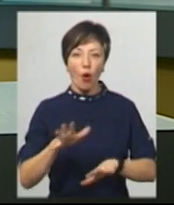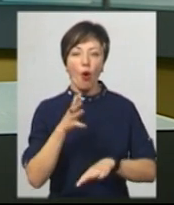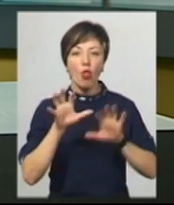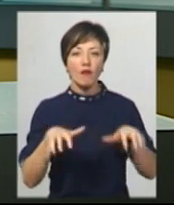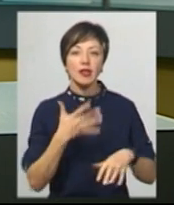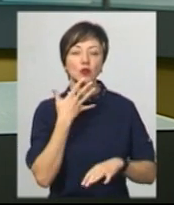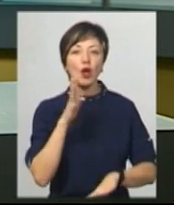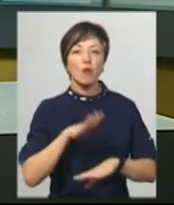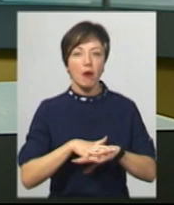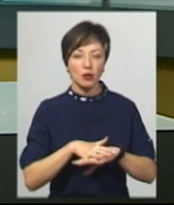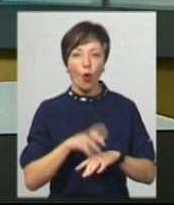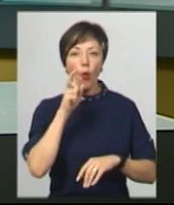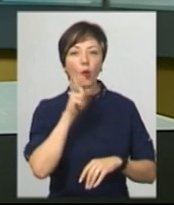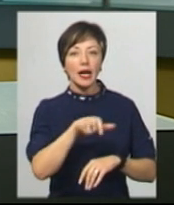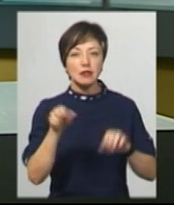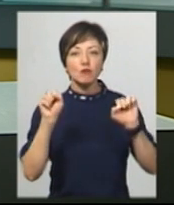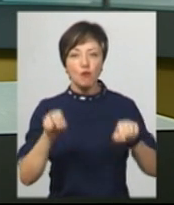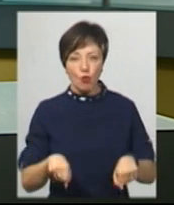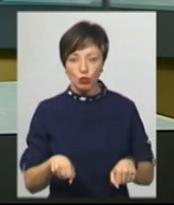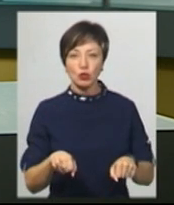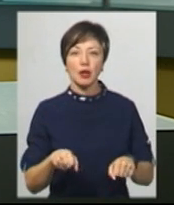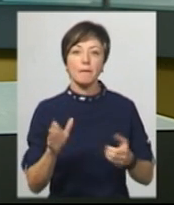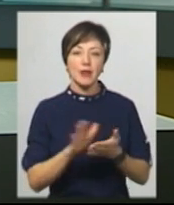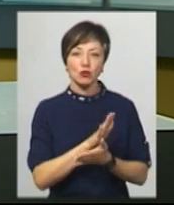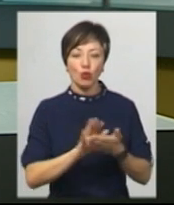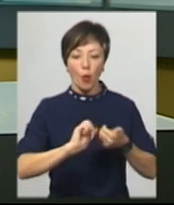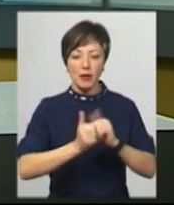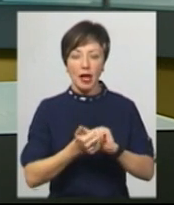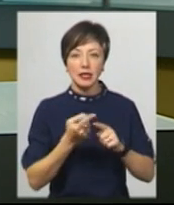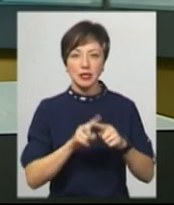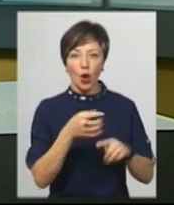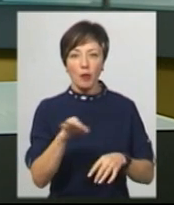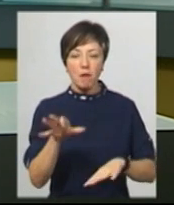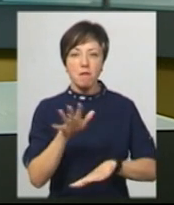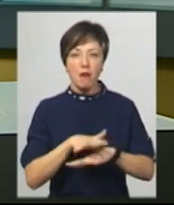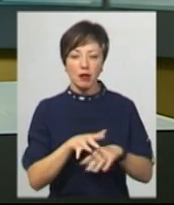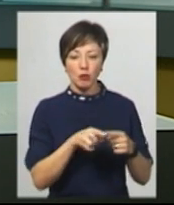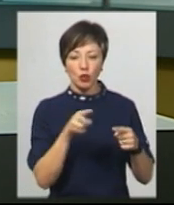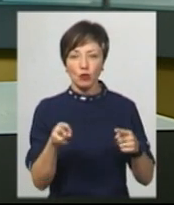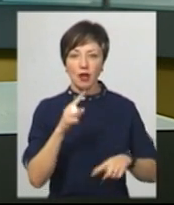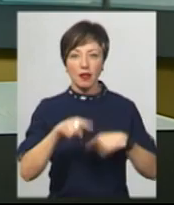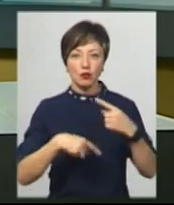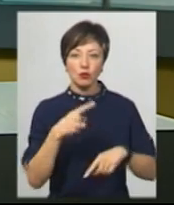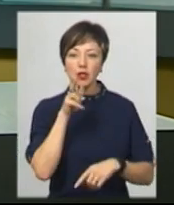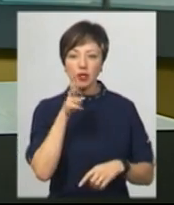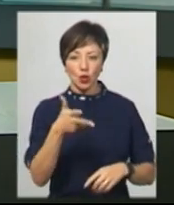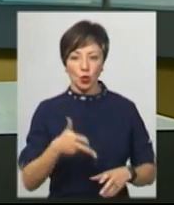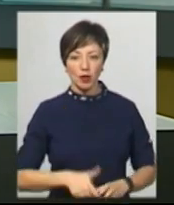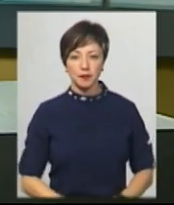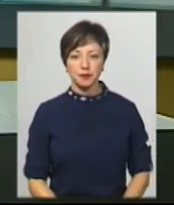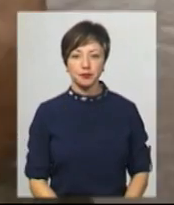банку Сергій Холод. Українці зможуть без обмежень та безкоштовно обміняти ці копійки у банках упродовж наступних трьох років.